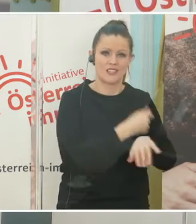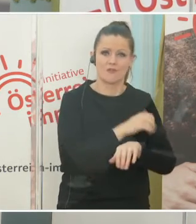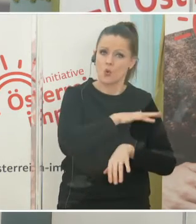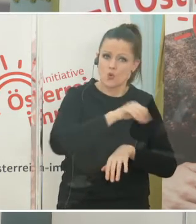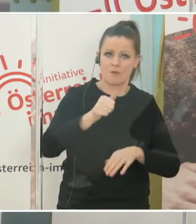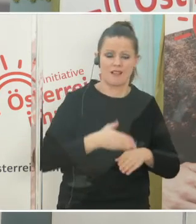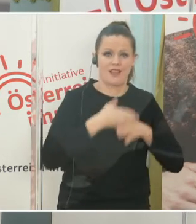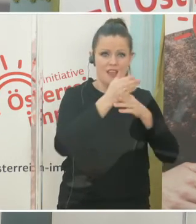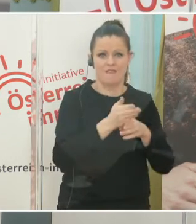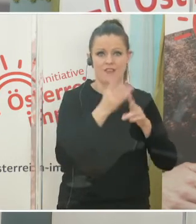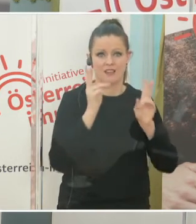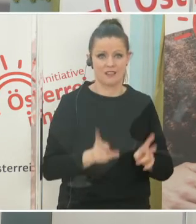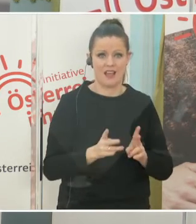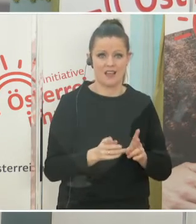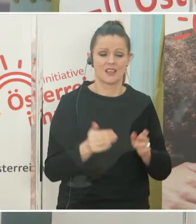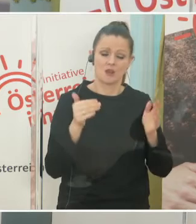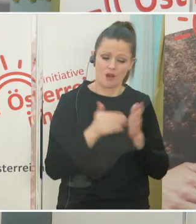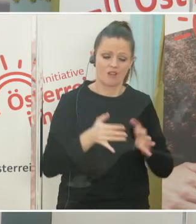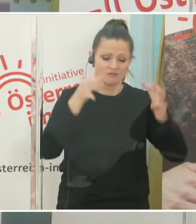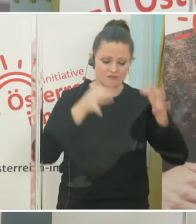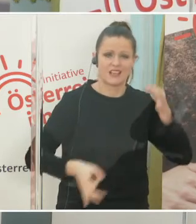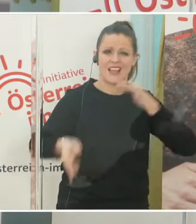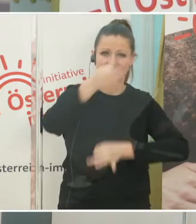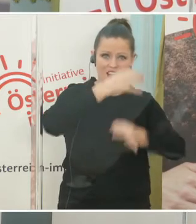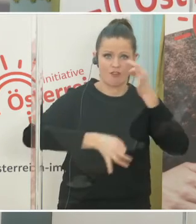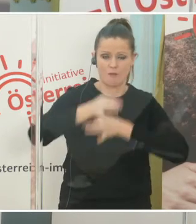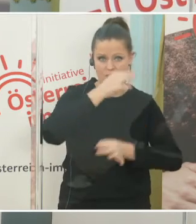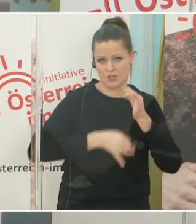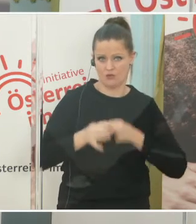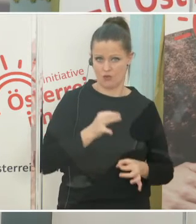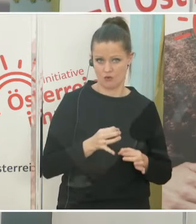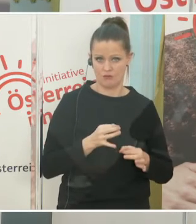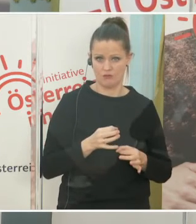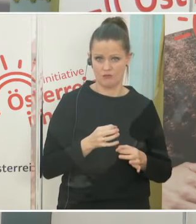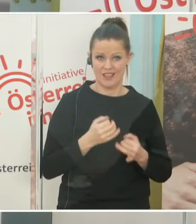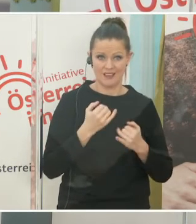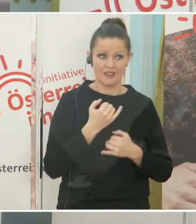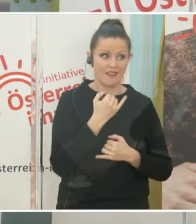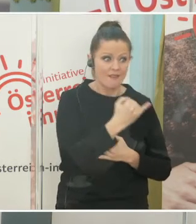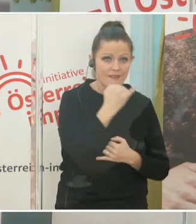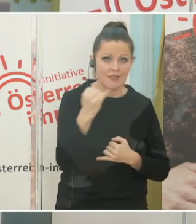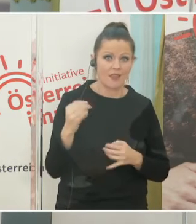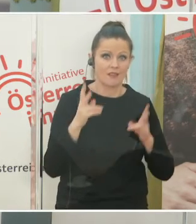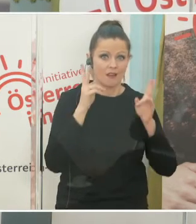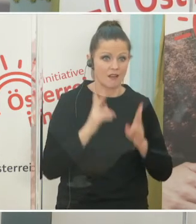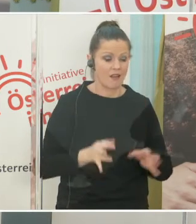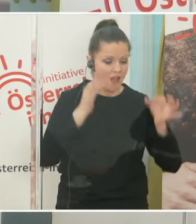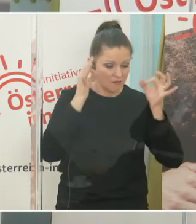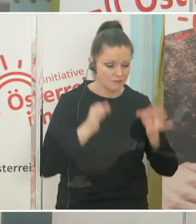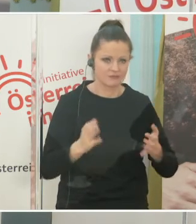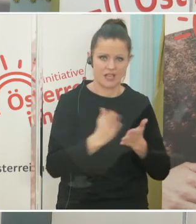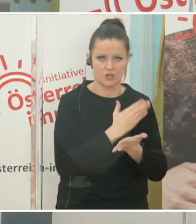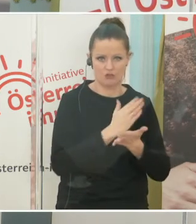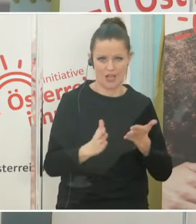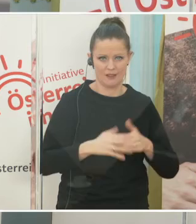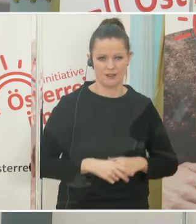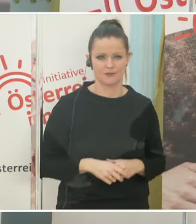die Informationen braucht es aus all diesen Bereichen, damit jeder für sich selbst die richtige und wichtige Entscheidung treffen